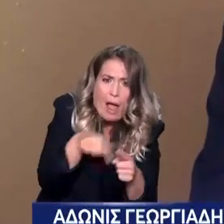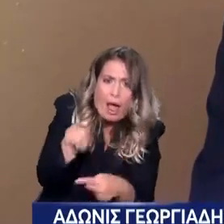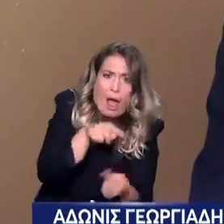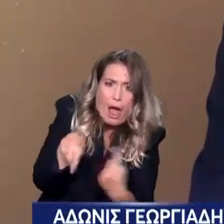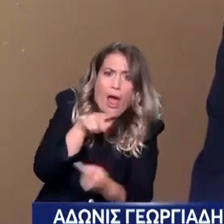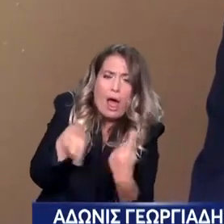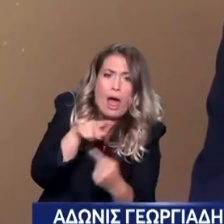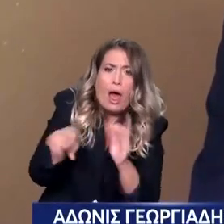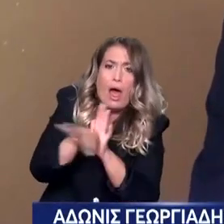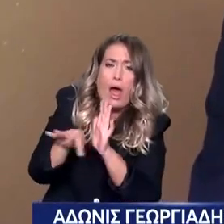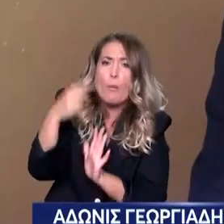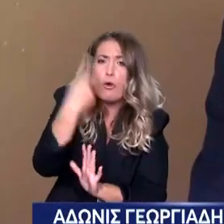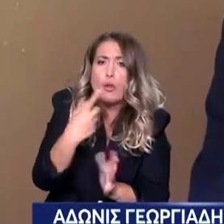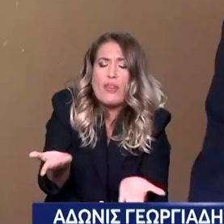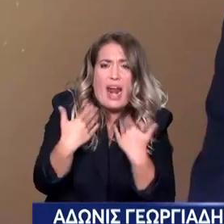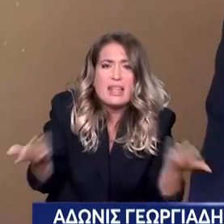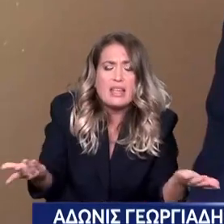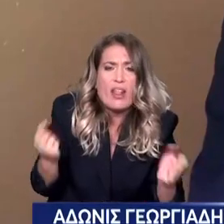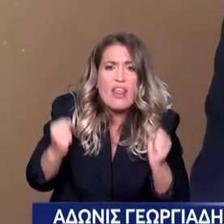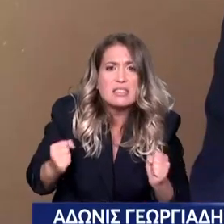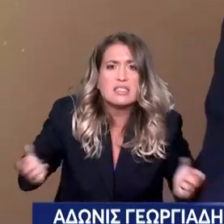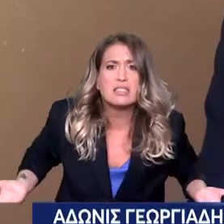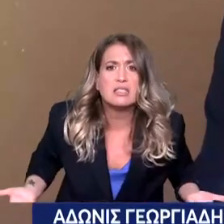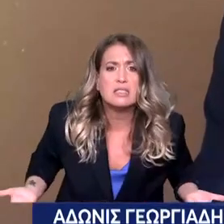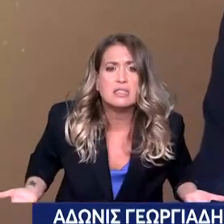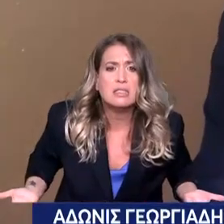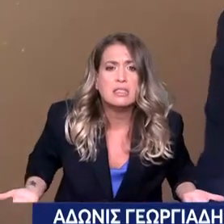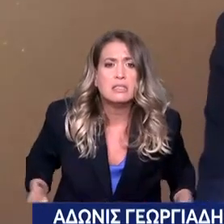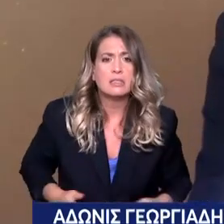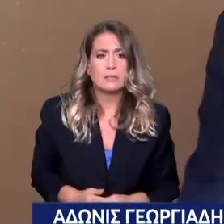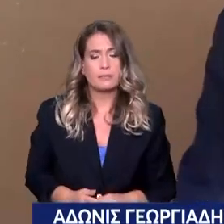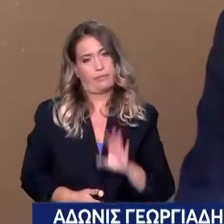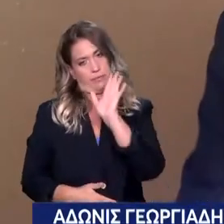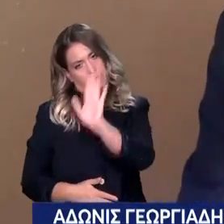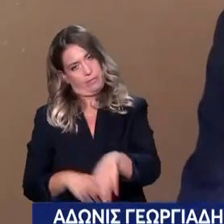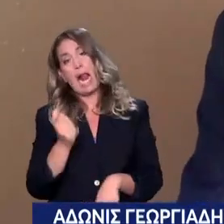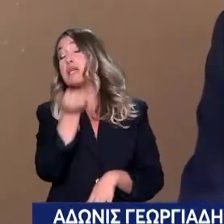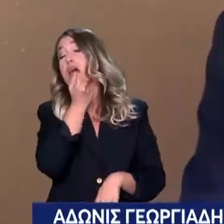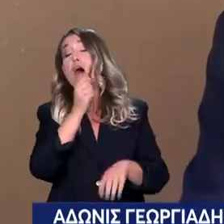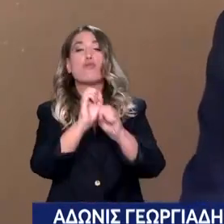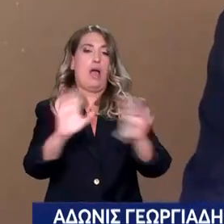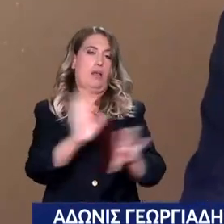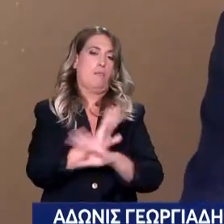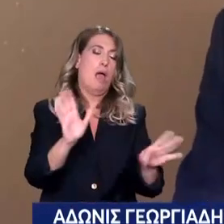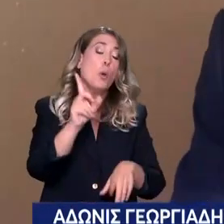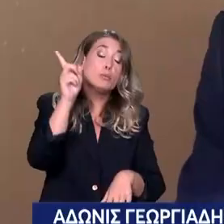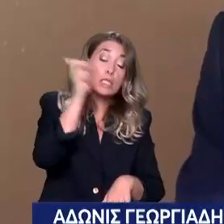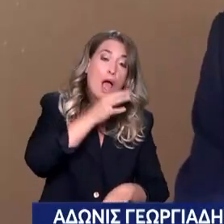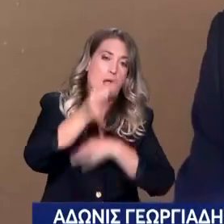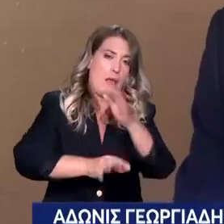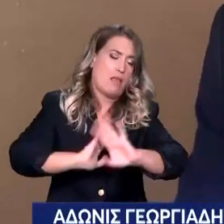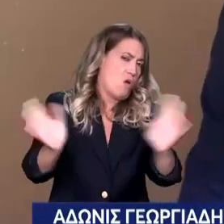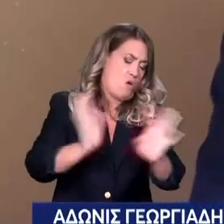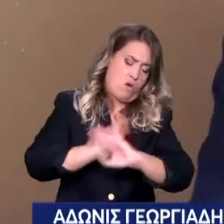λοιπόν. πέρατας τα νούμερα. Ενάλλητο. Είστε βαθιά παραπληροφορημένος. Εγώ ανεβάσατε, Ιωάννινα από προθέσεις που αντιπαντούσα στο